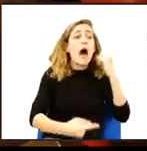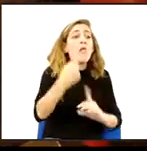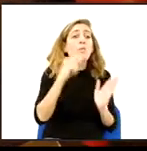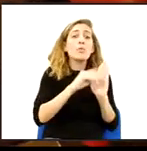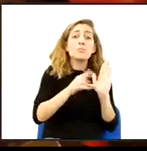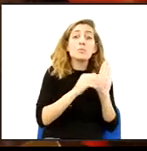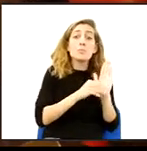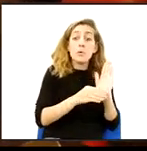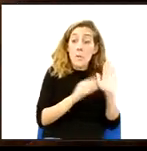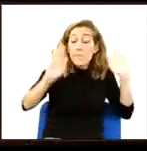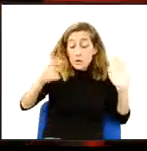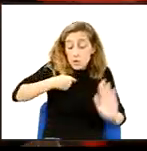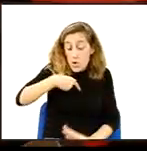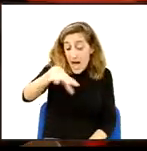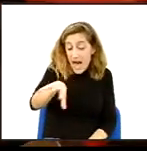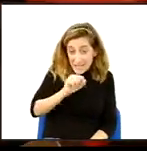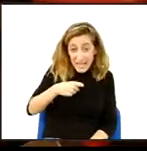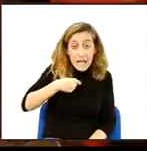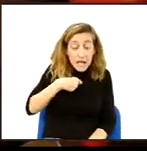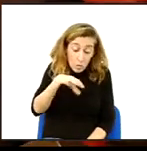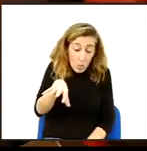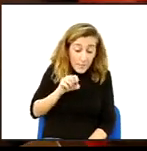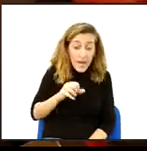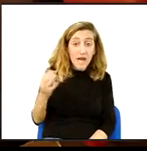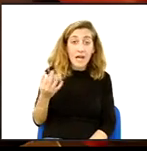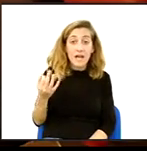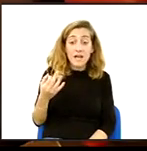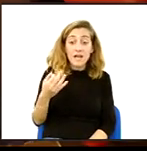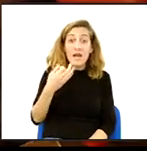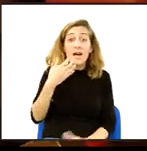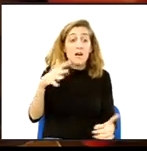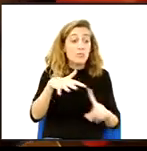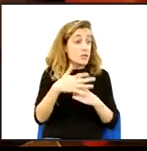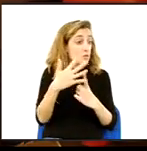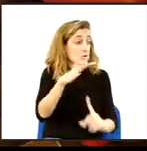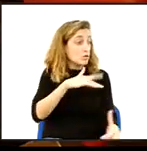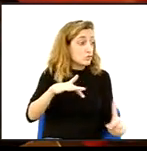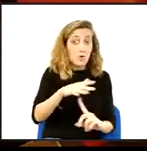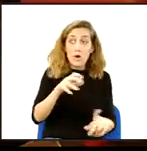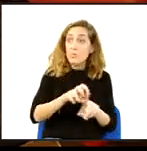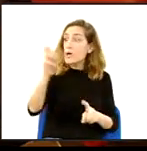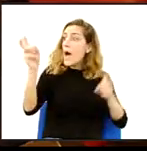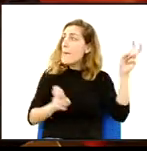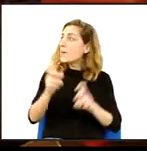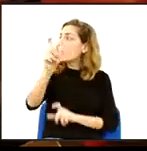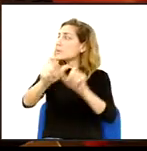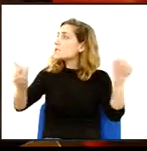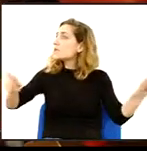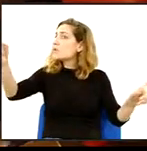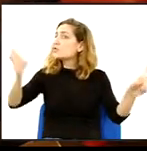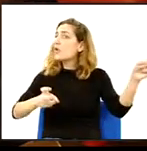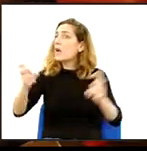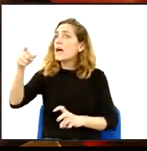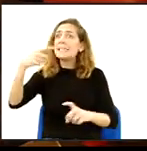punt. Però entenc i comprenc que davant d'aquestes circumstàncies que avui han vingut aquestes persones aquí, doncs,